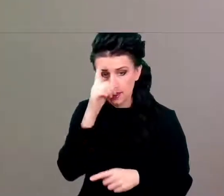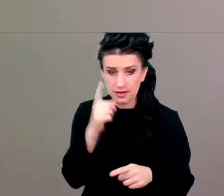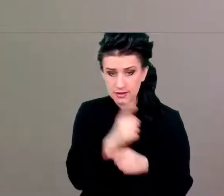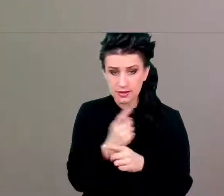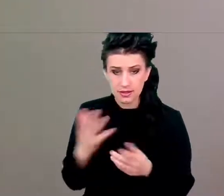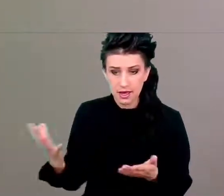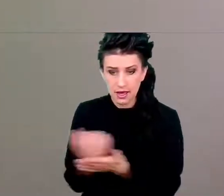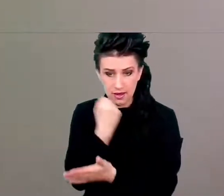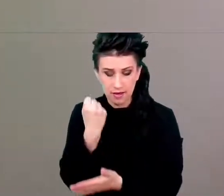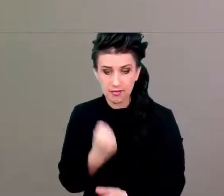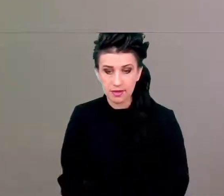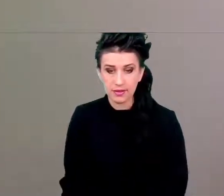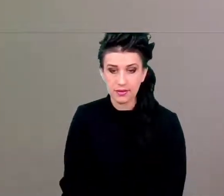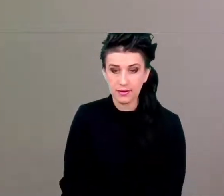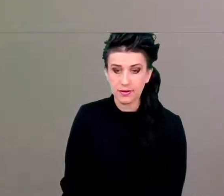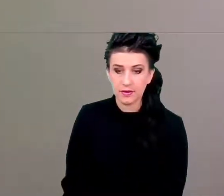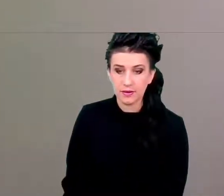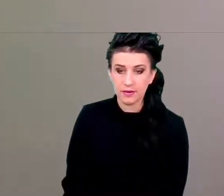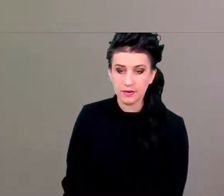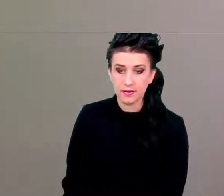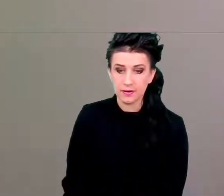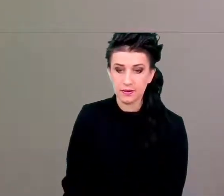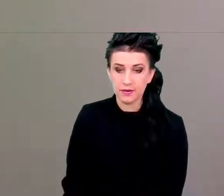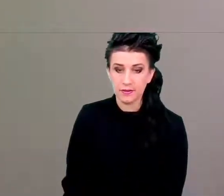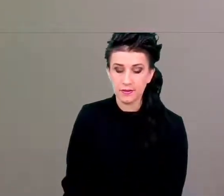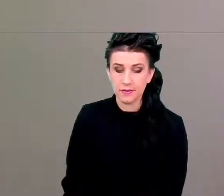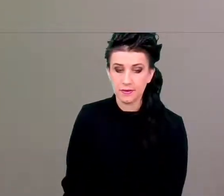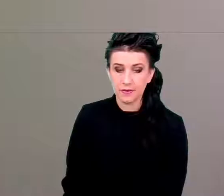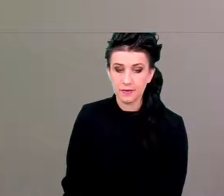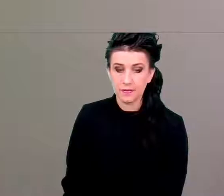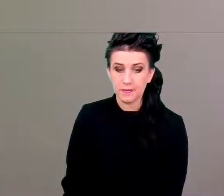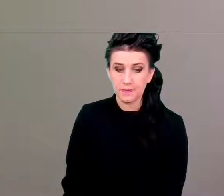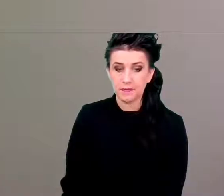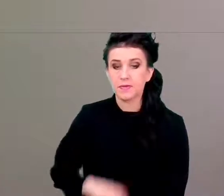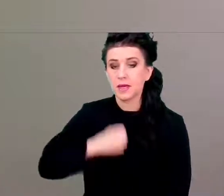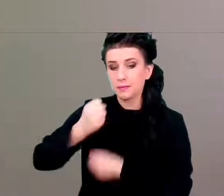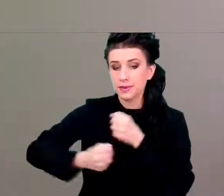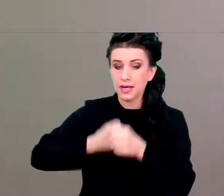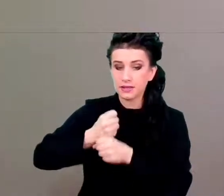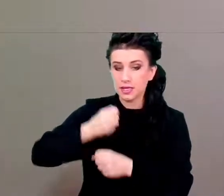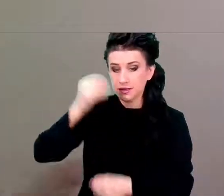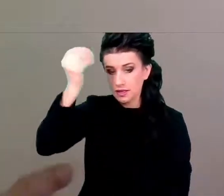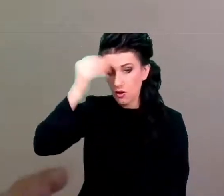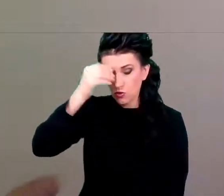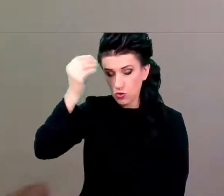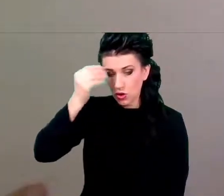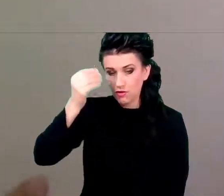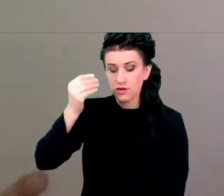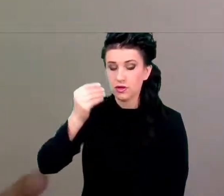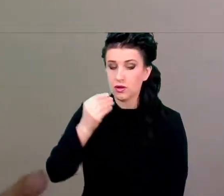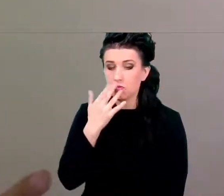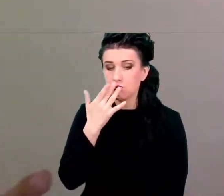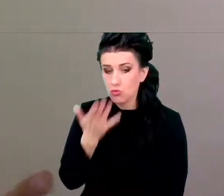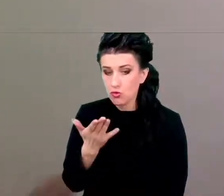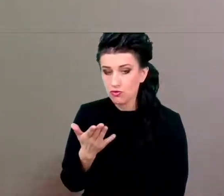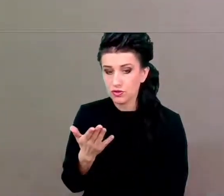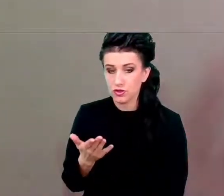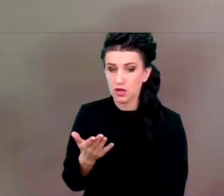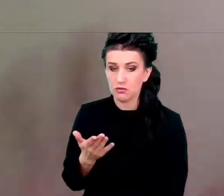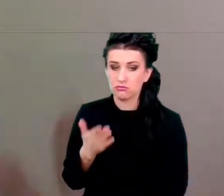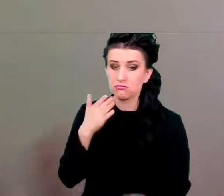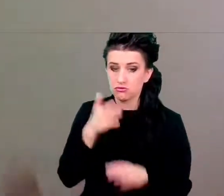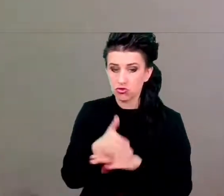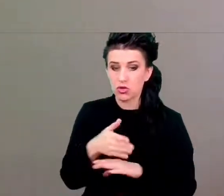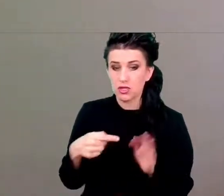w niektórych pracach sugeruje się, że przez to, że tak jak